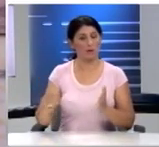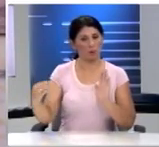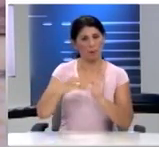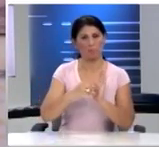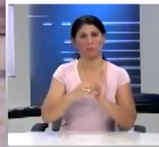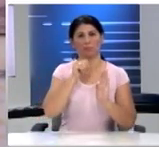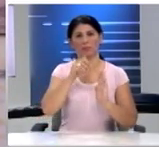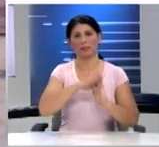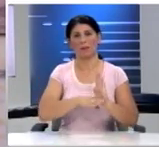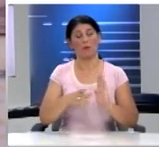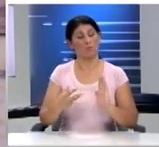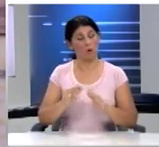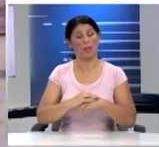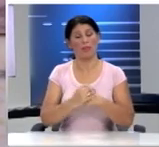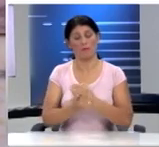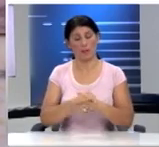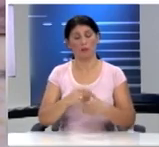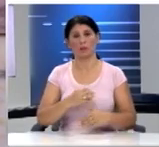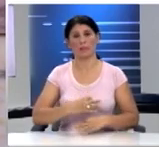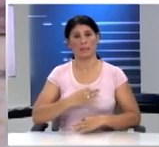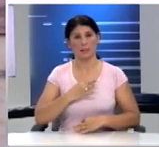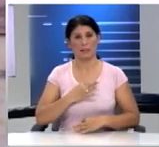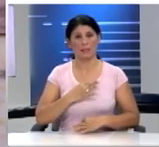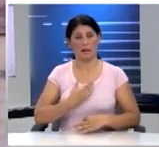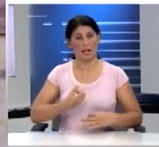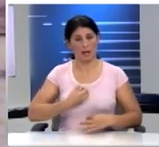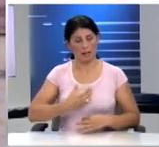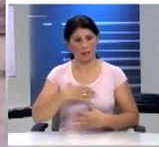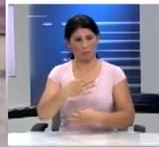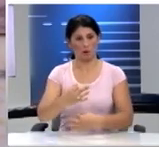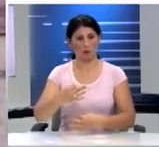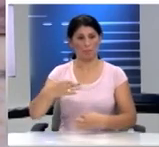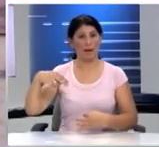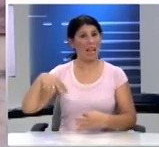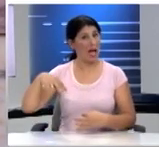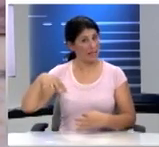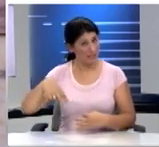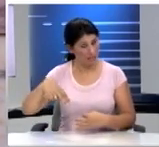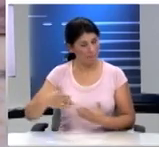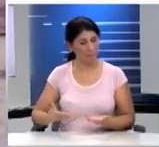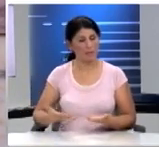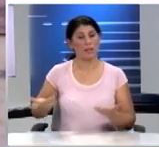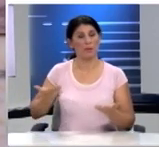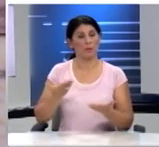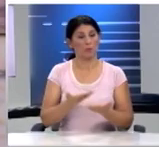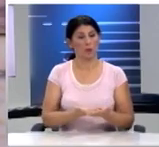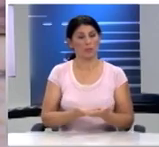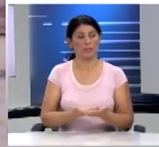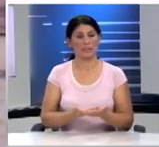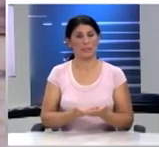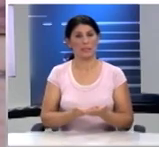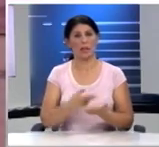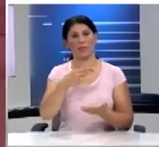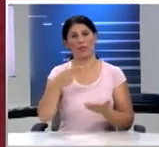σύνταγμα και είναι πολύ ενδιαφέρουσες κύριε εκπρόσωπε της Λάρισσας οι προτάσεις σας για τον